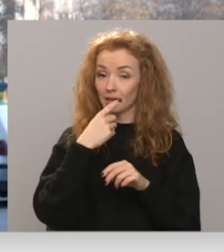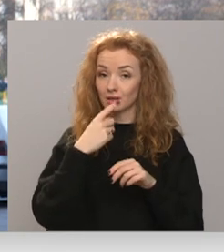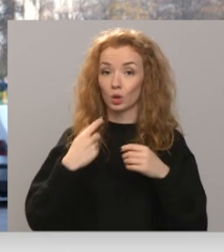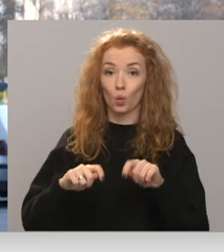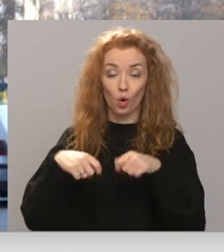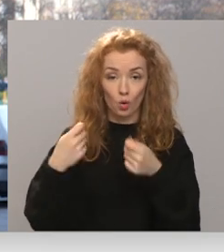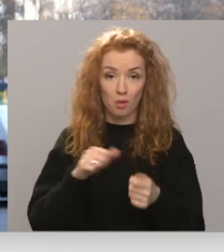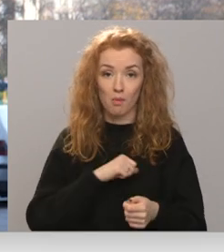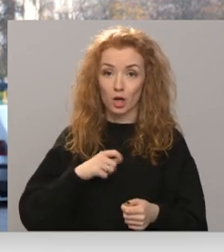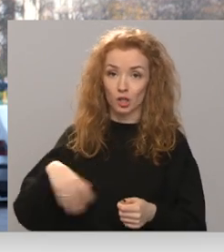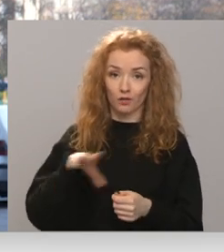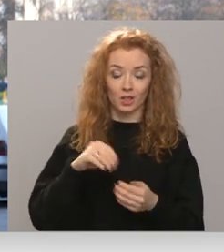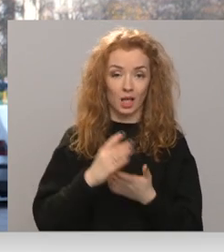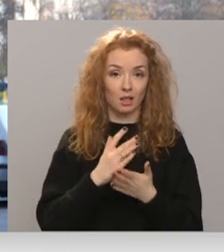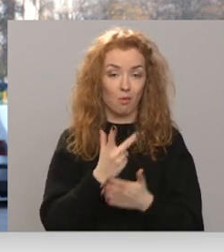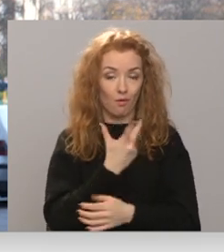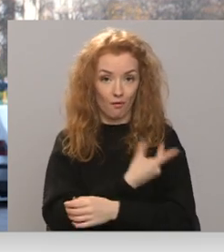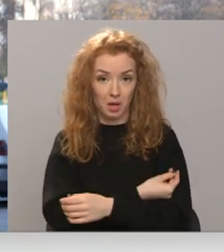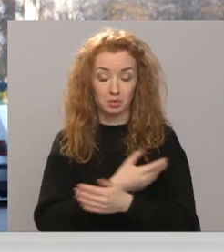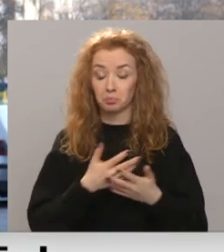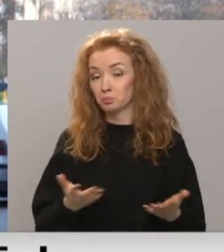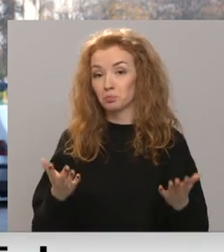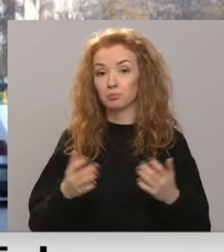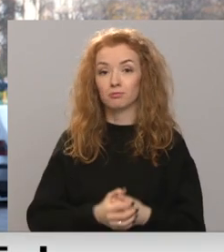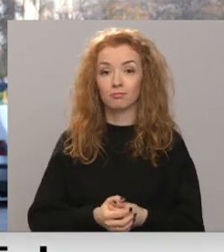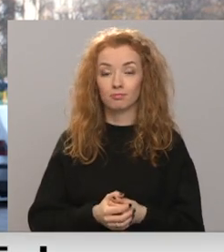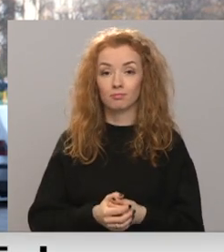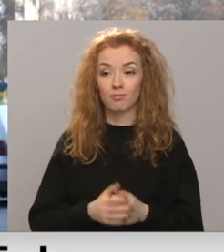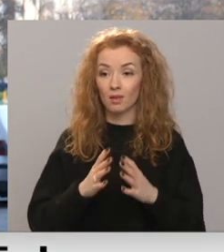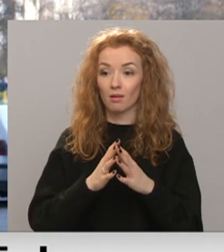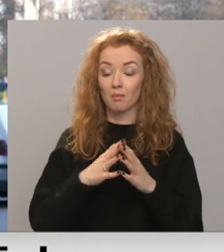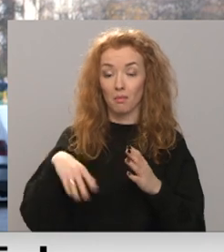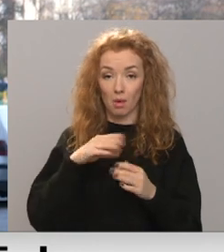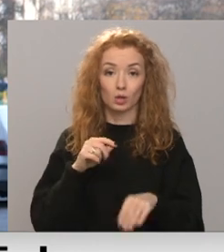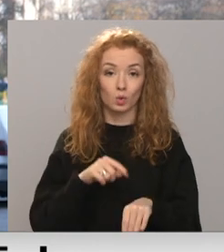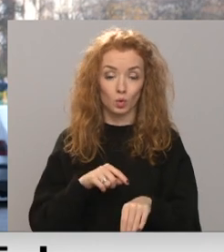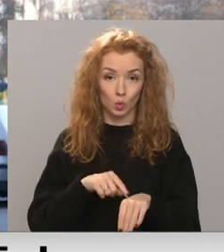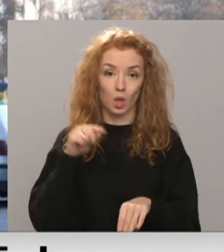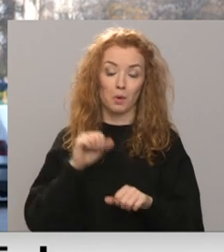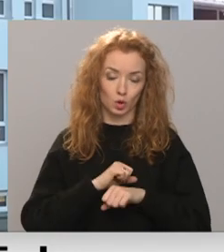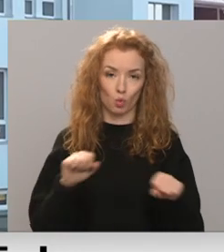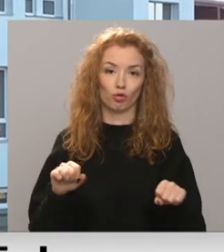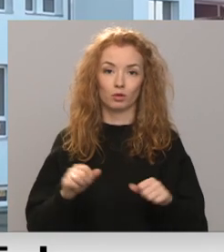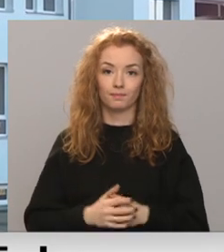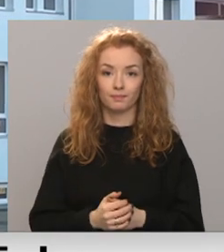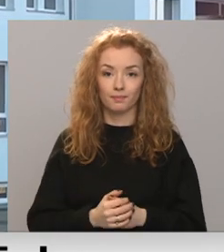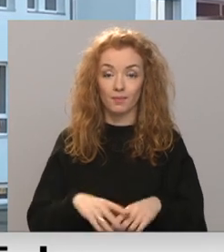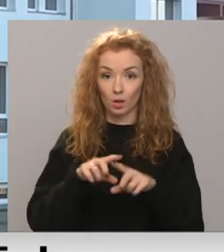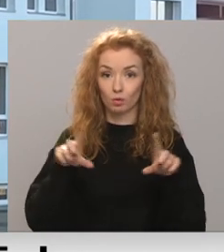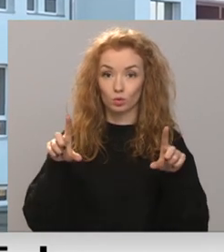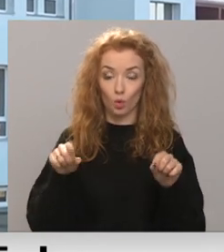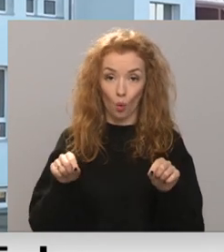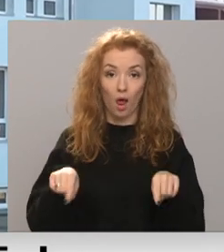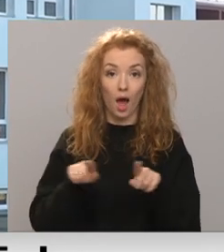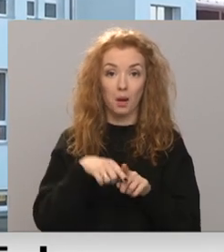paši ģimene esam vakcinējušies visi. Tā kā vielā mērā mēs jūtamies tā droši. Skolā starp